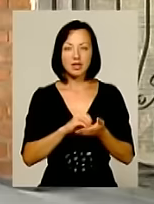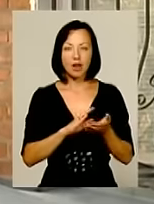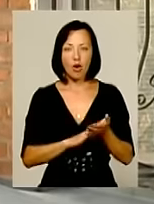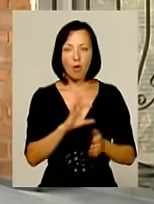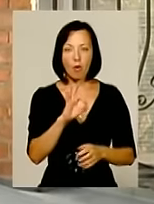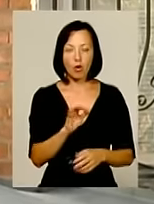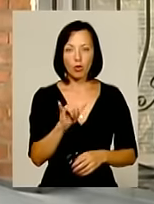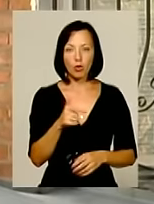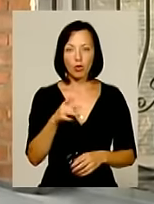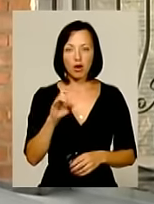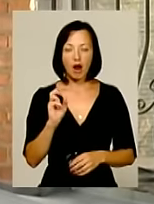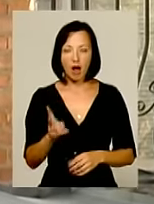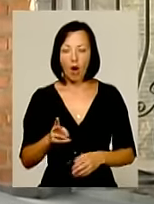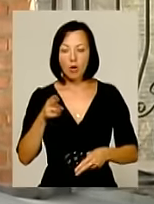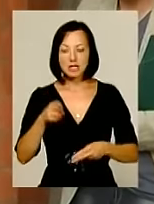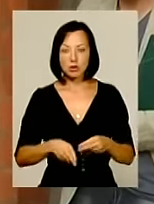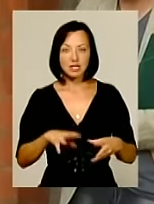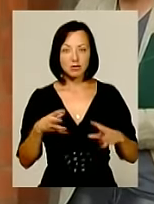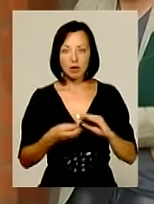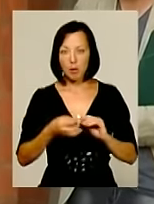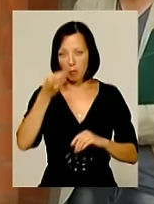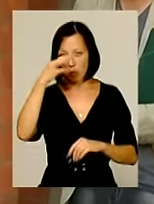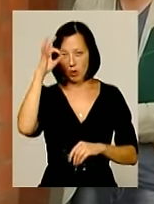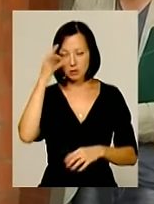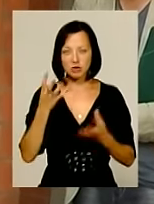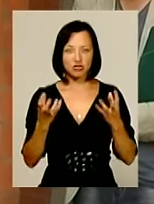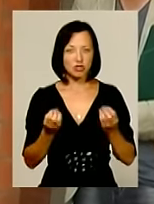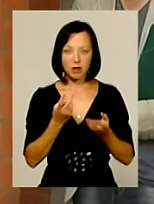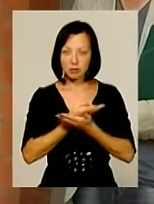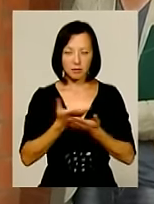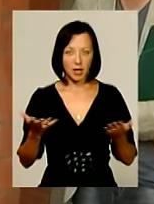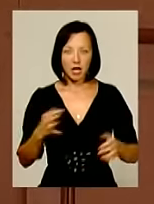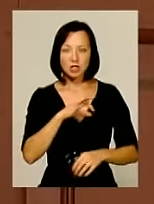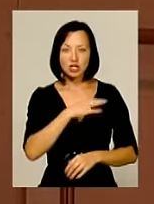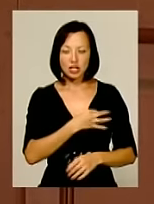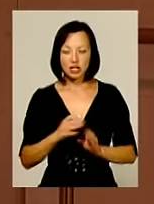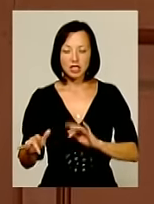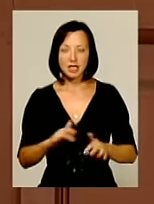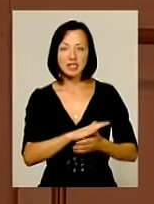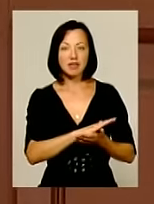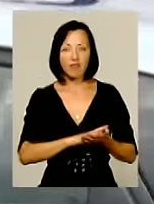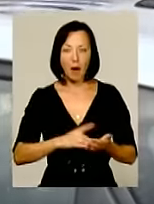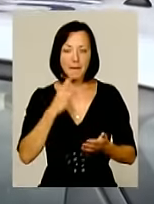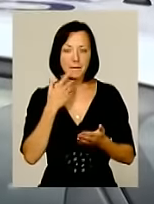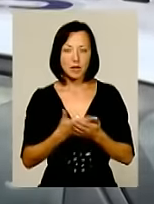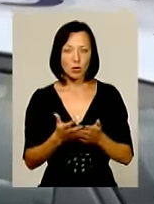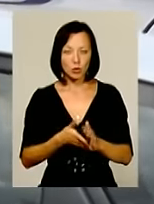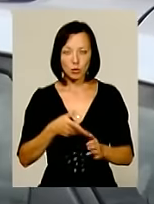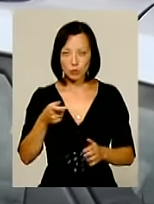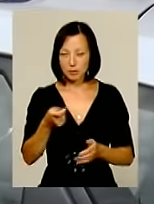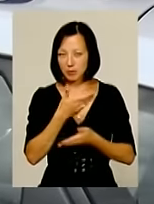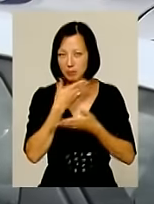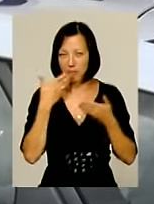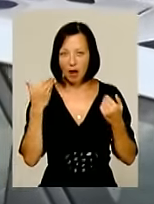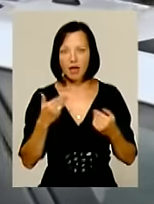Уграк, то остаточних результатів поліція ще не оприлюднює. Слідчі дії тривають, підозру нікому і досі не оголошено.